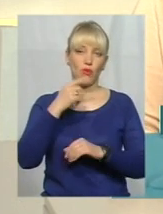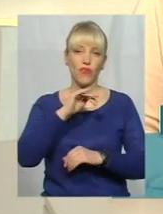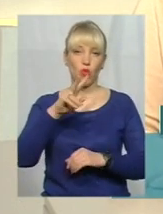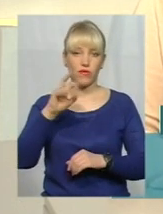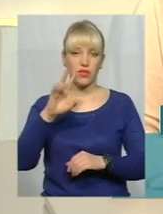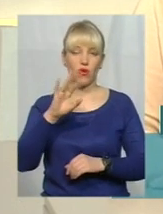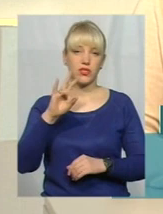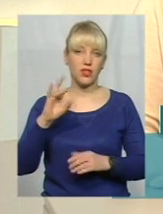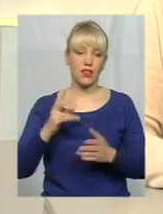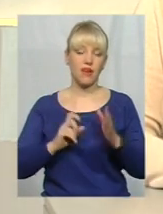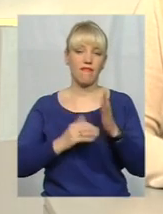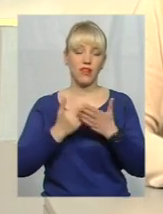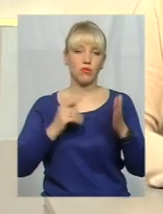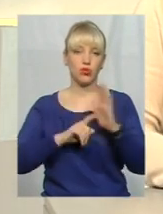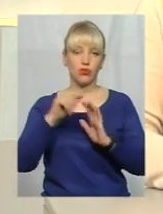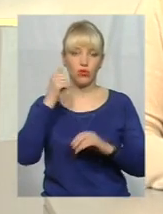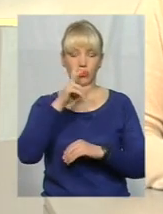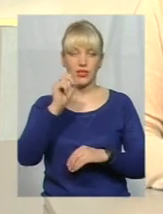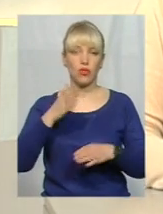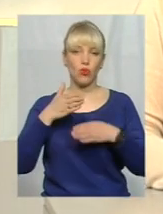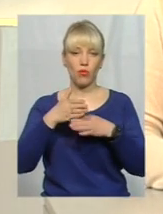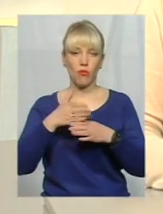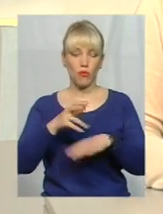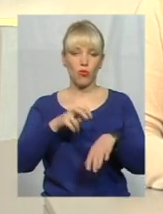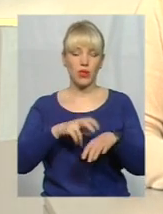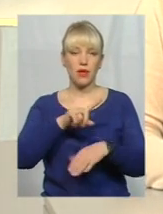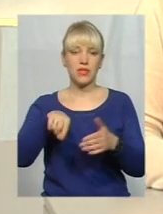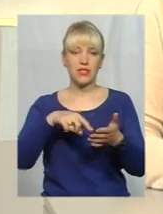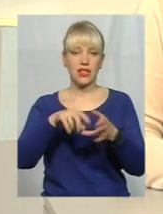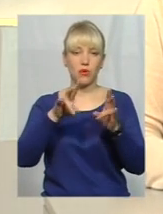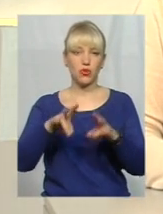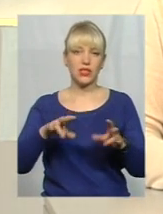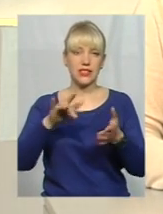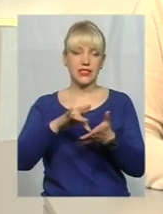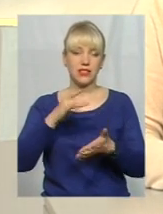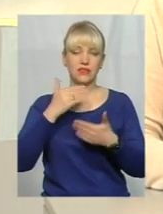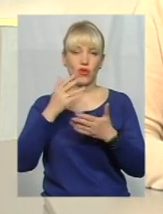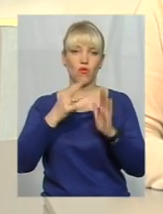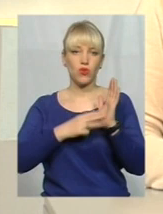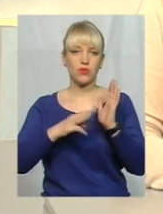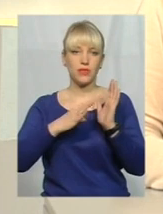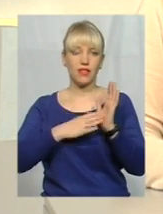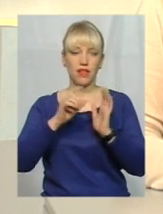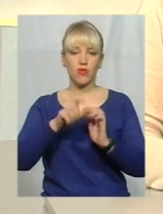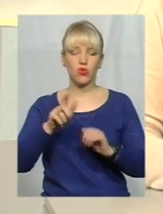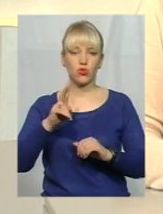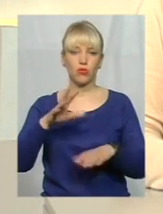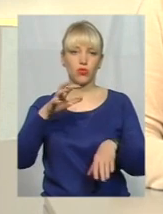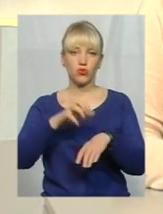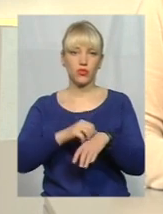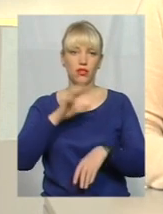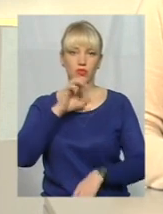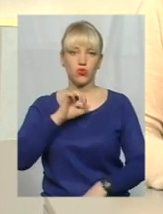Від початку року за допомогою медиків до міського травматологічного центру звернулося 89 осіб, яких покусали